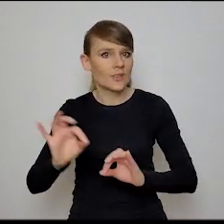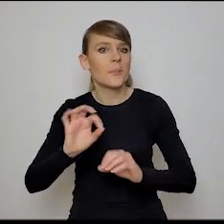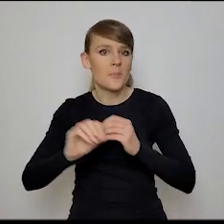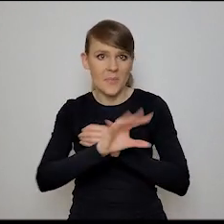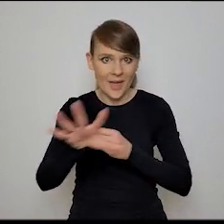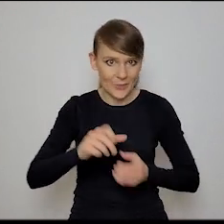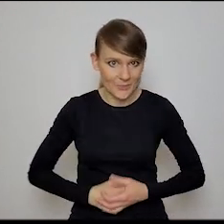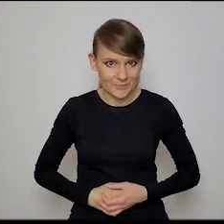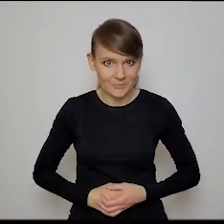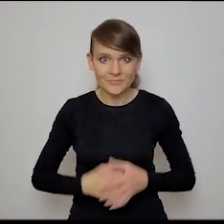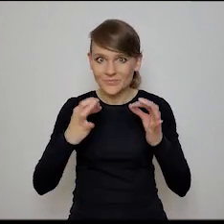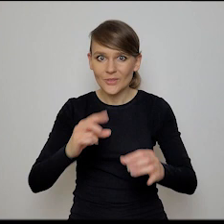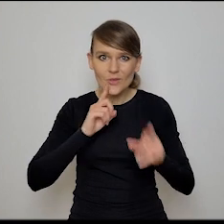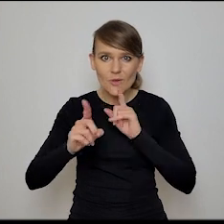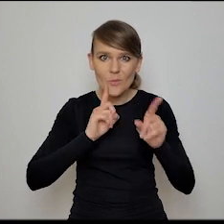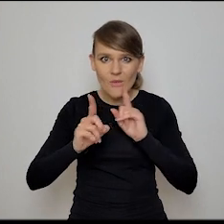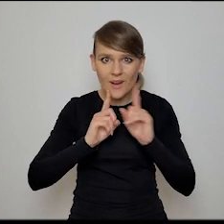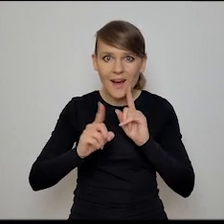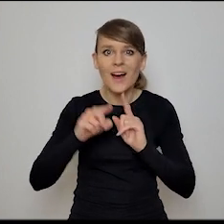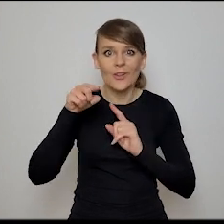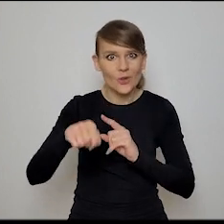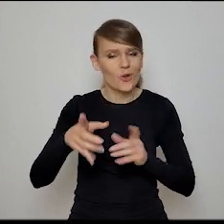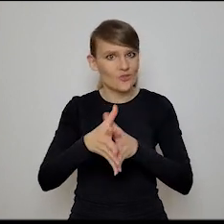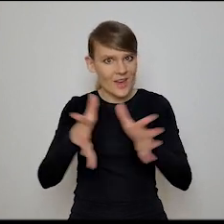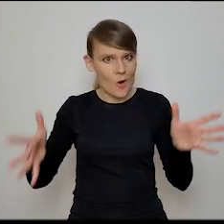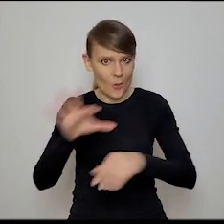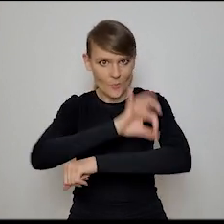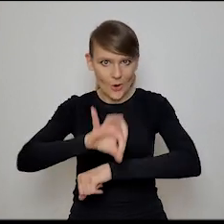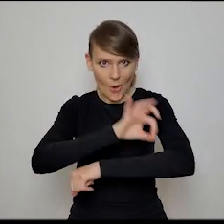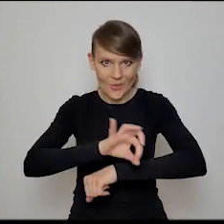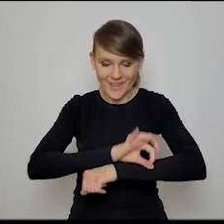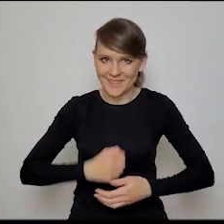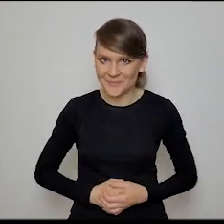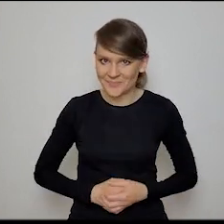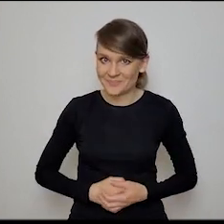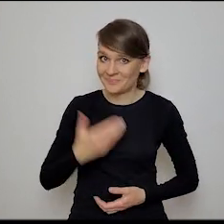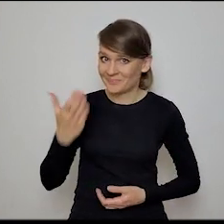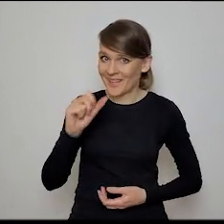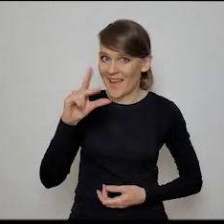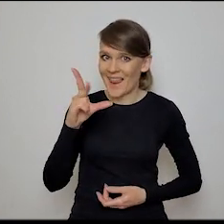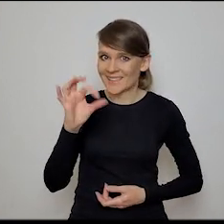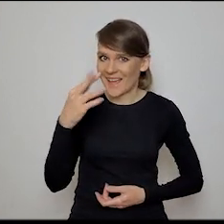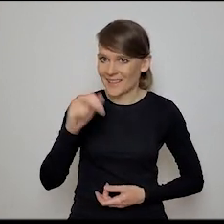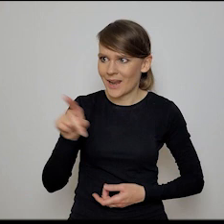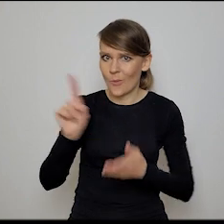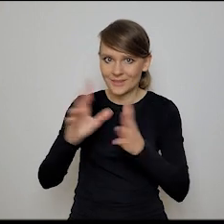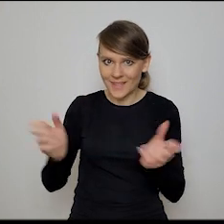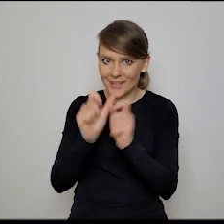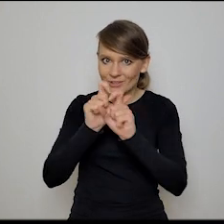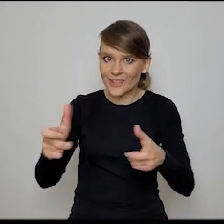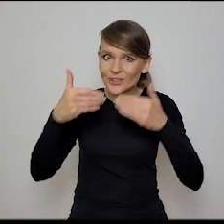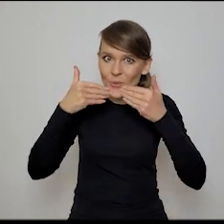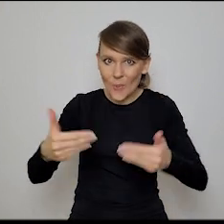jest elementem szerszego projektu. Bardzo Ci dziękuję, Aleksandra, że znalazłaś czas. Dziękuję za